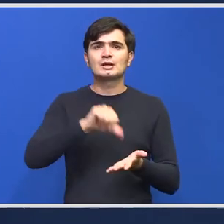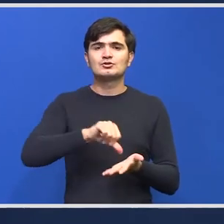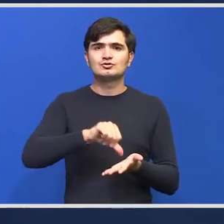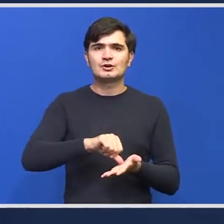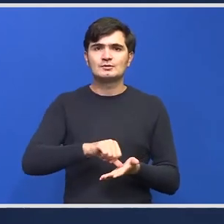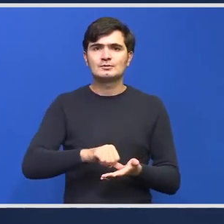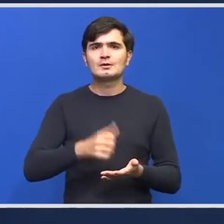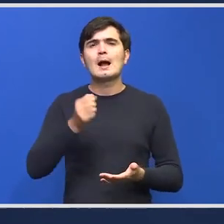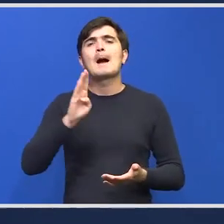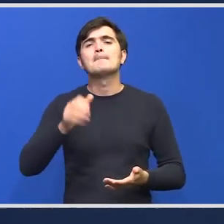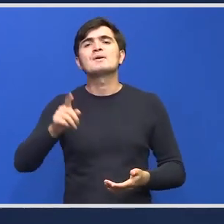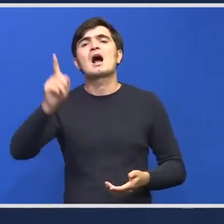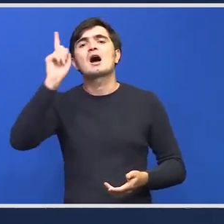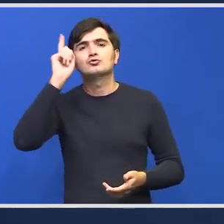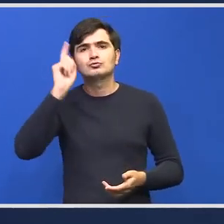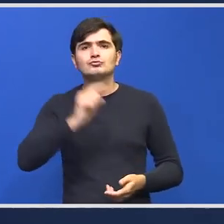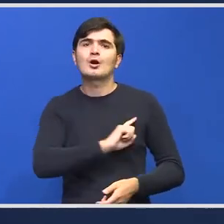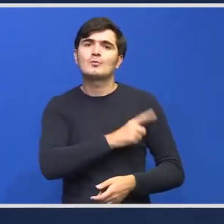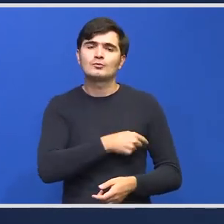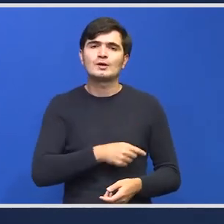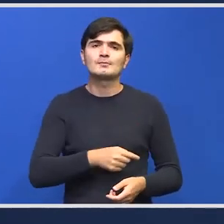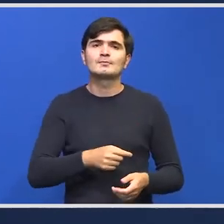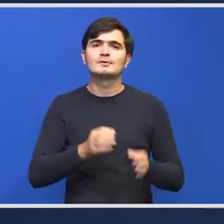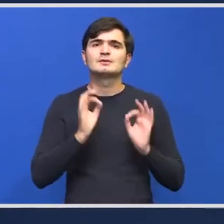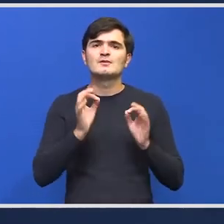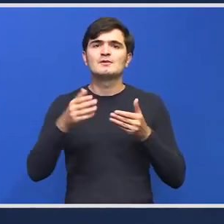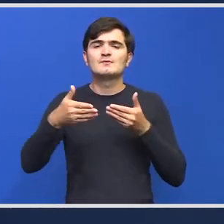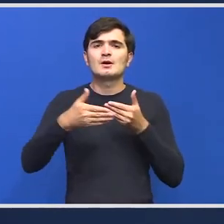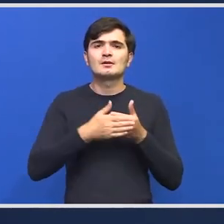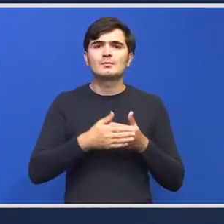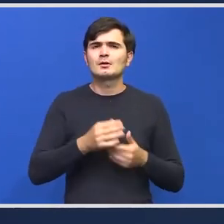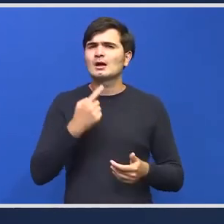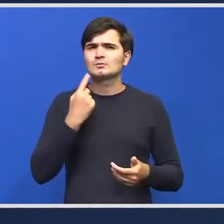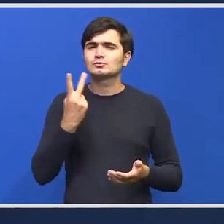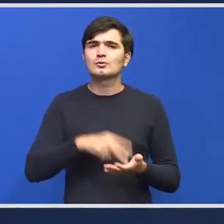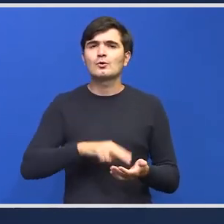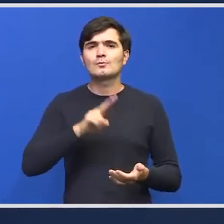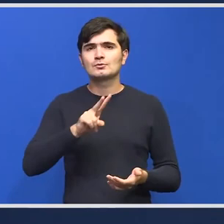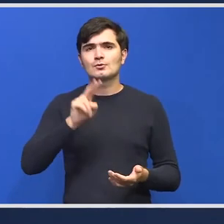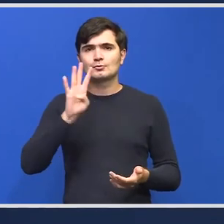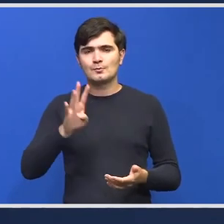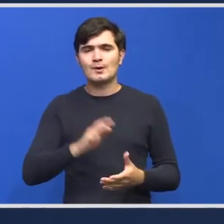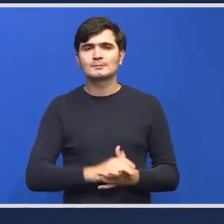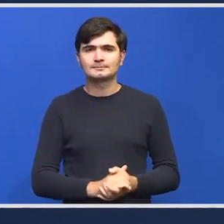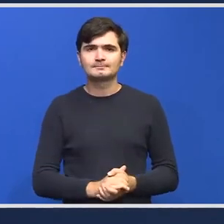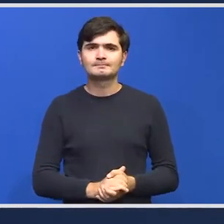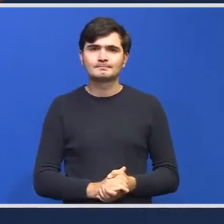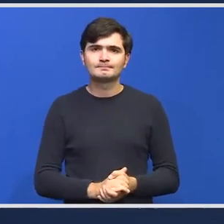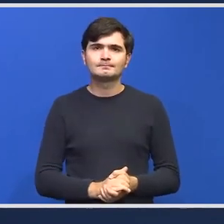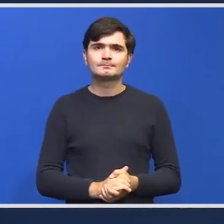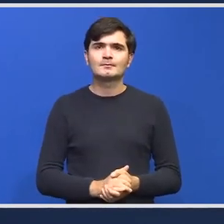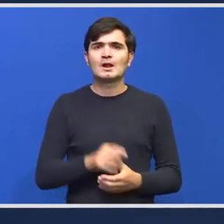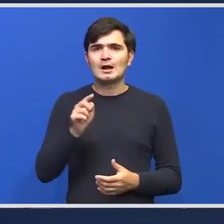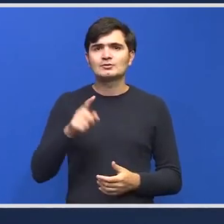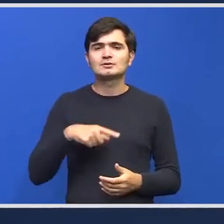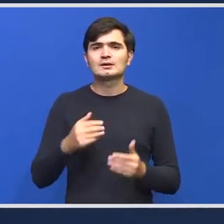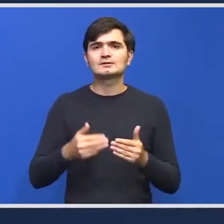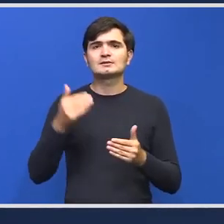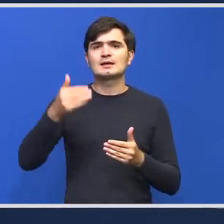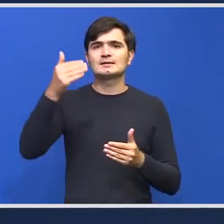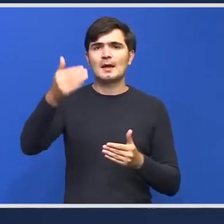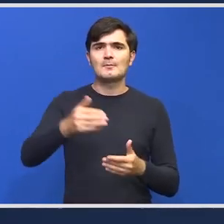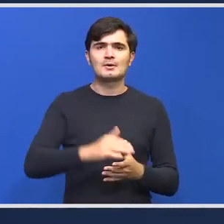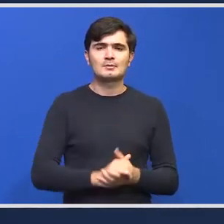abia atunci vom fi foarte aproape de unde 2024 am precizat acestea sunt etapele